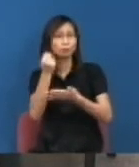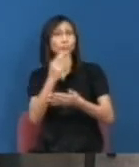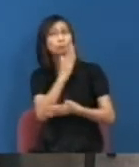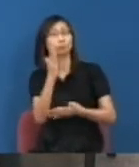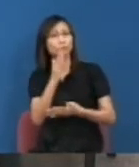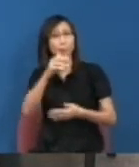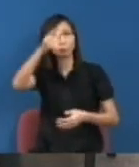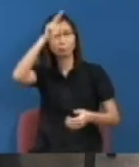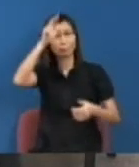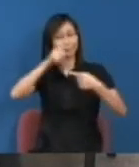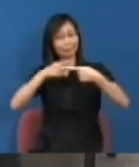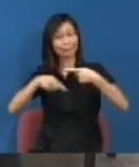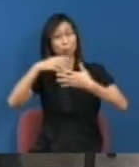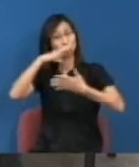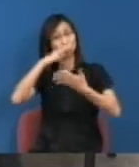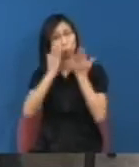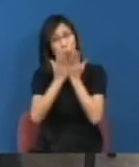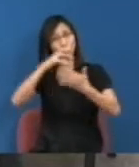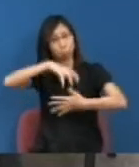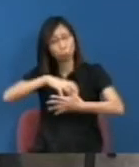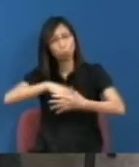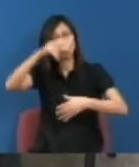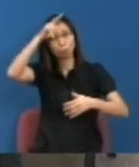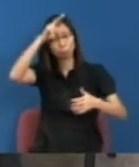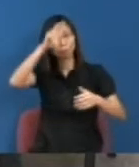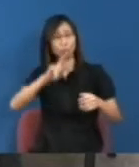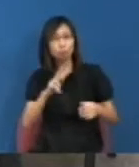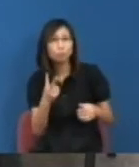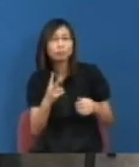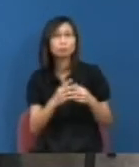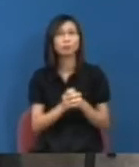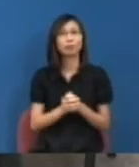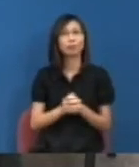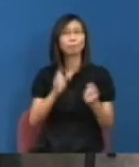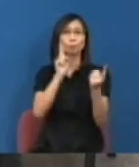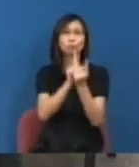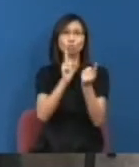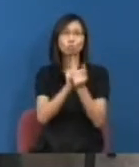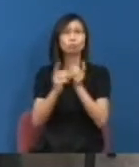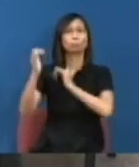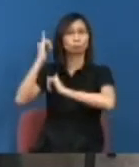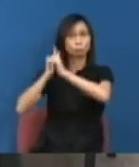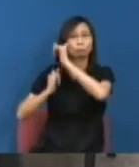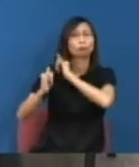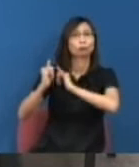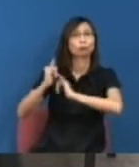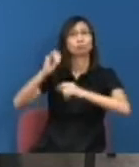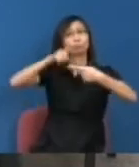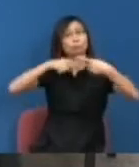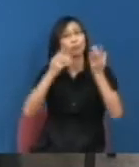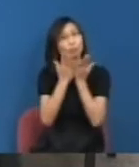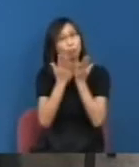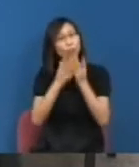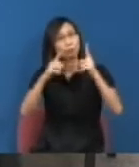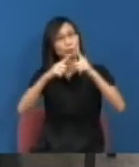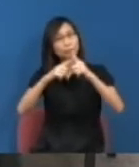官僚化甚至是這個商業化的影響其實究竟到傳統大學的人民精神究竟能